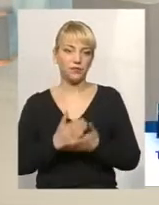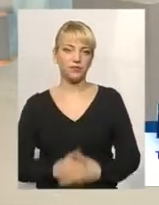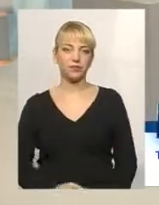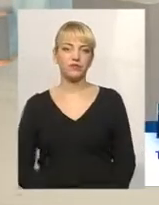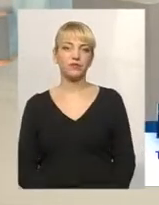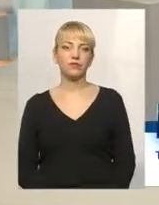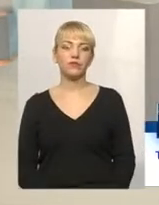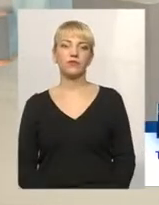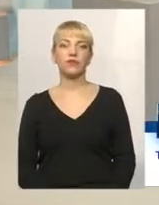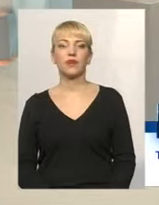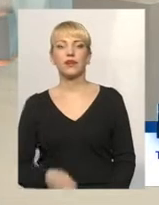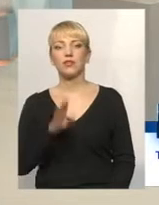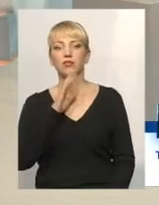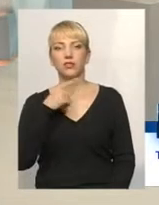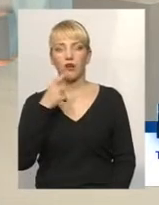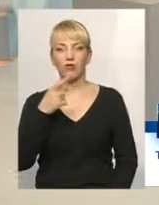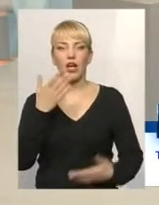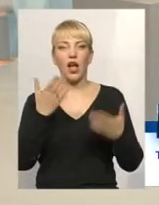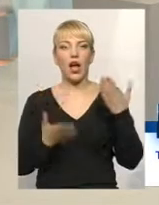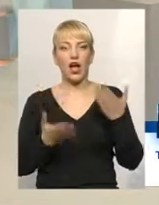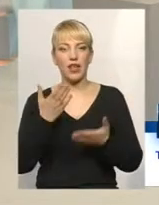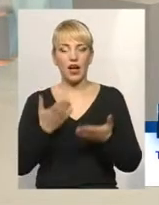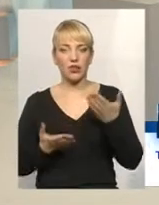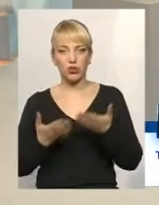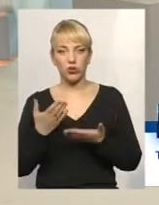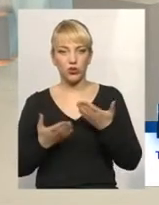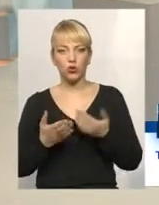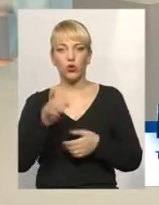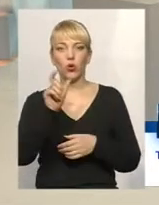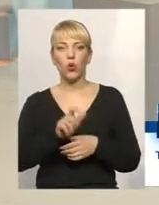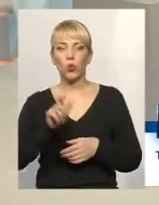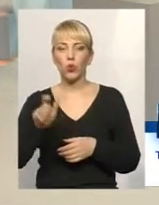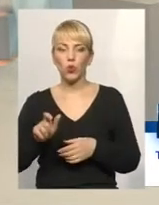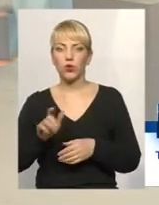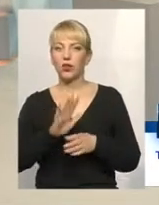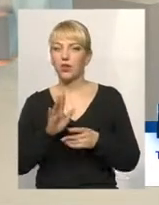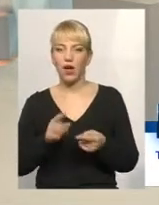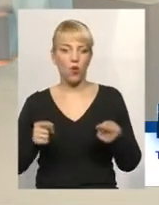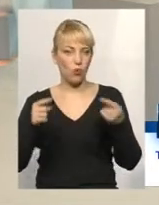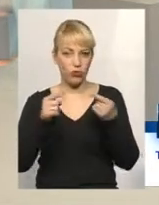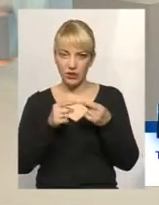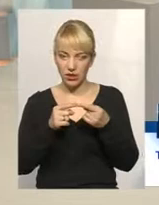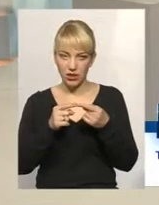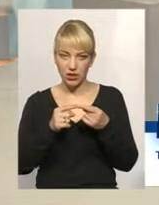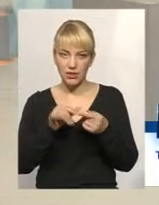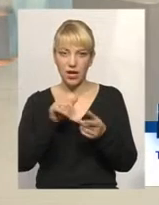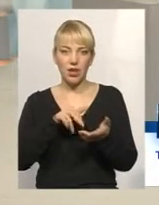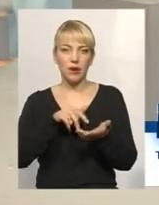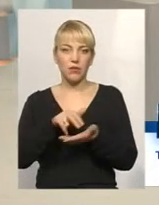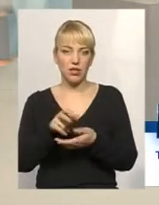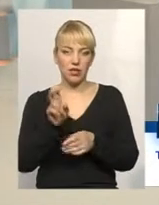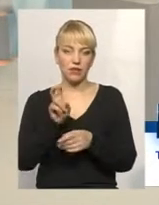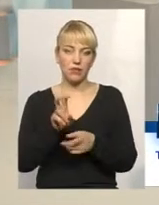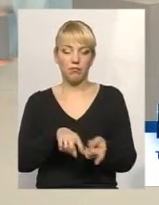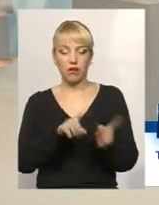Скажіть, будь ласка, а якщо люди не оприділились і прийшли в жек,